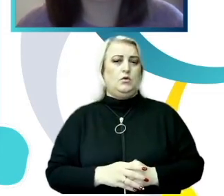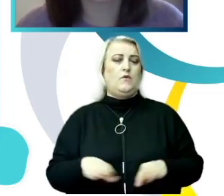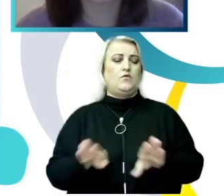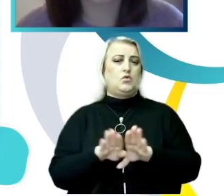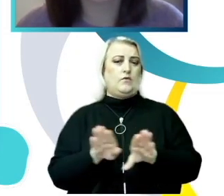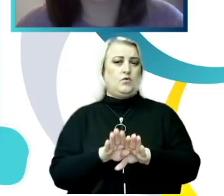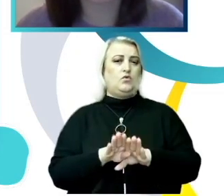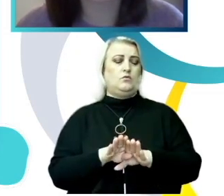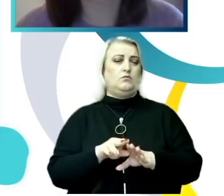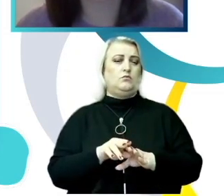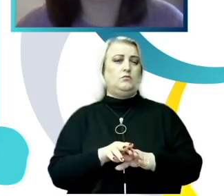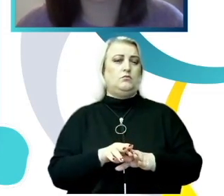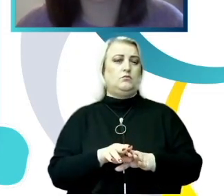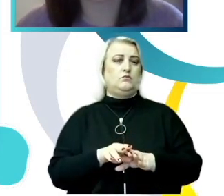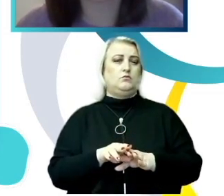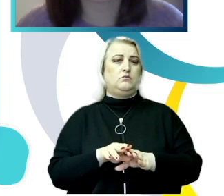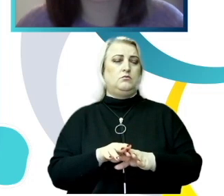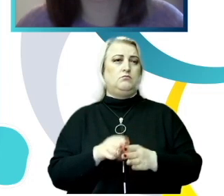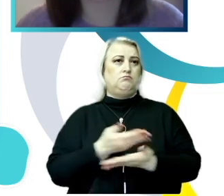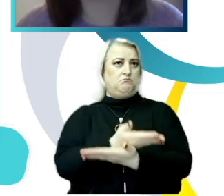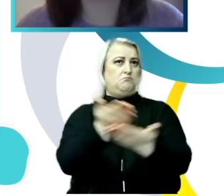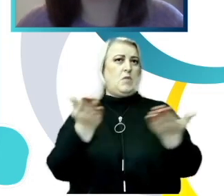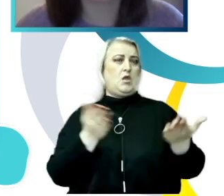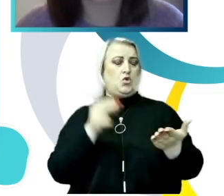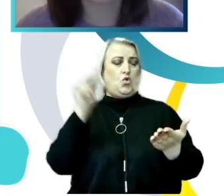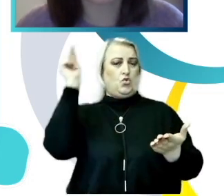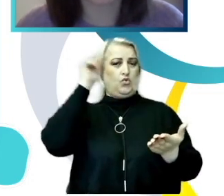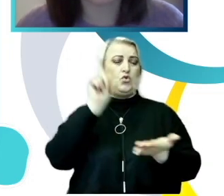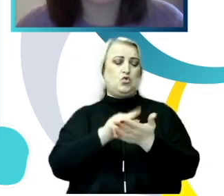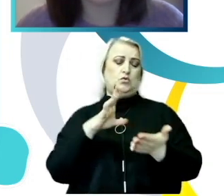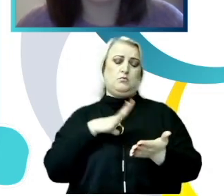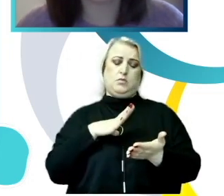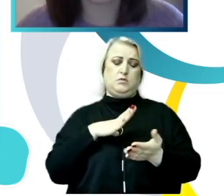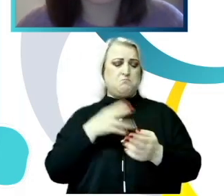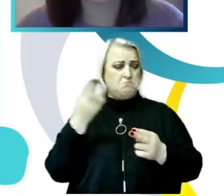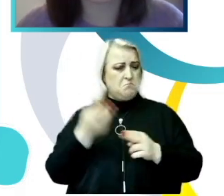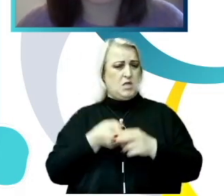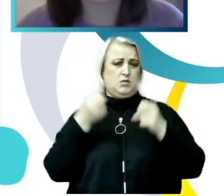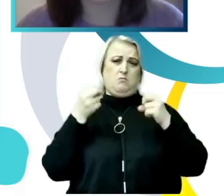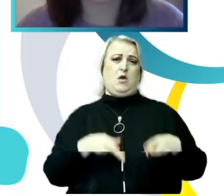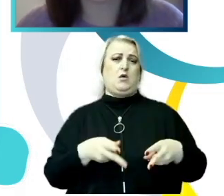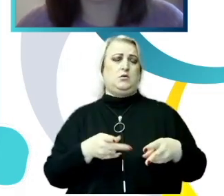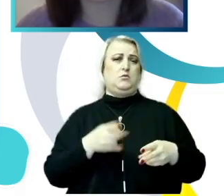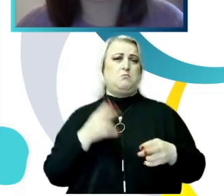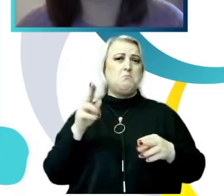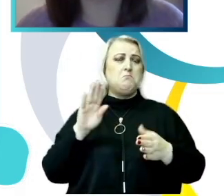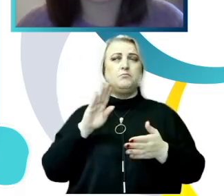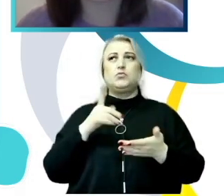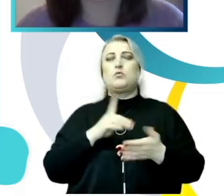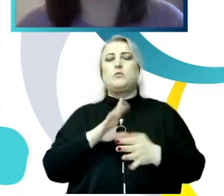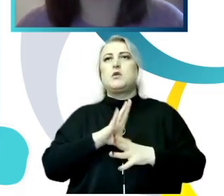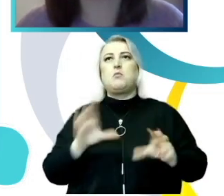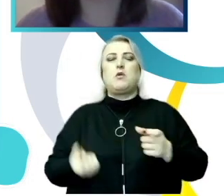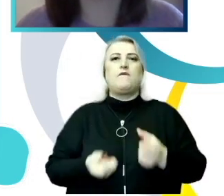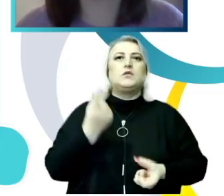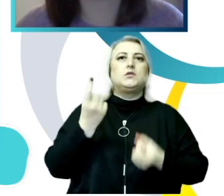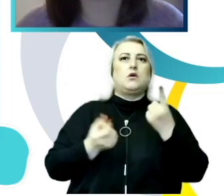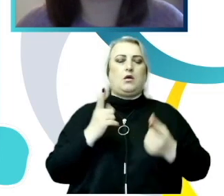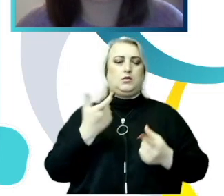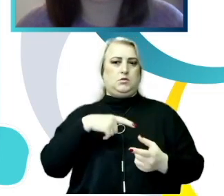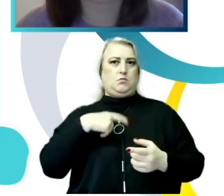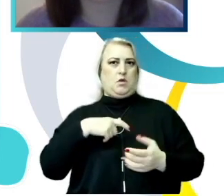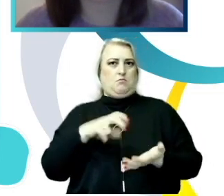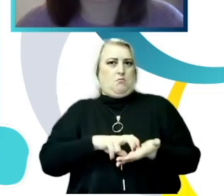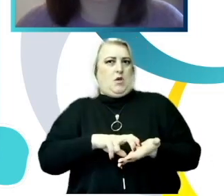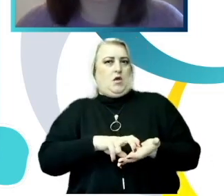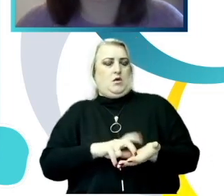educațional urmează să fie un spațiu sigur de studii, fără să perpetueze careva forme de violență și hărțuire în rândul